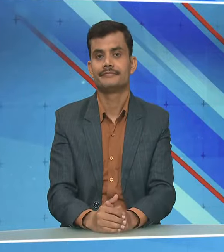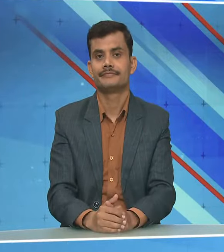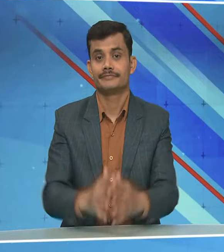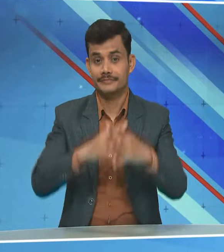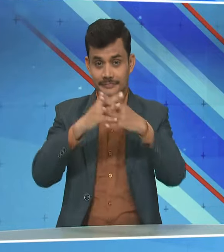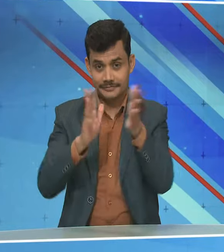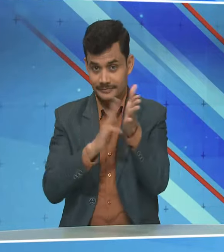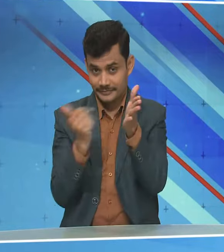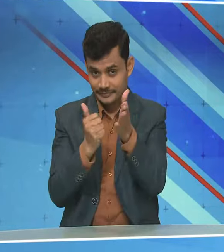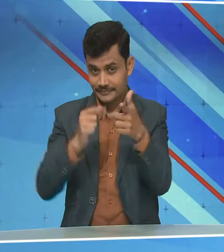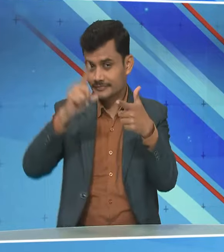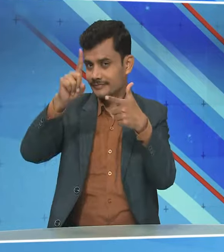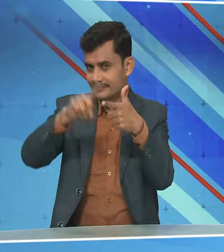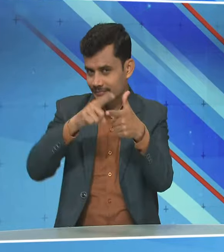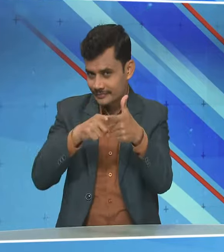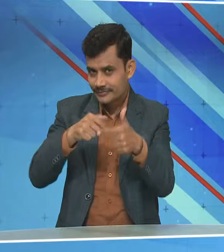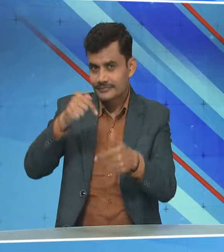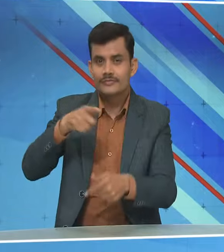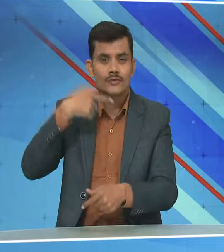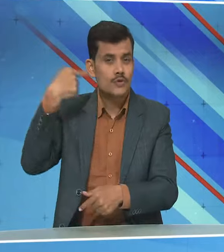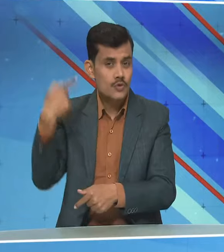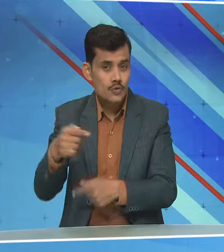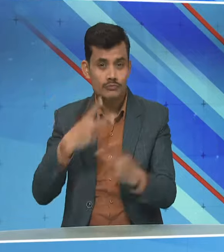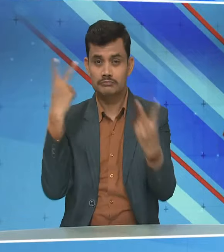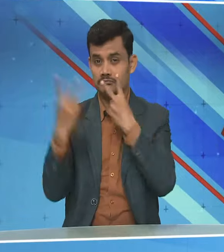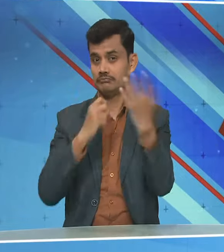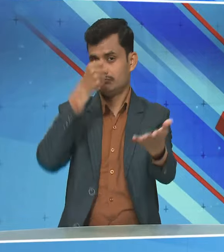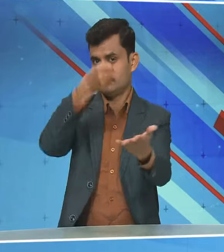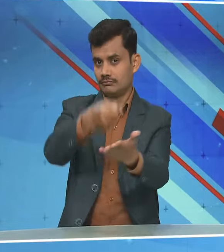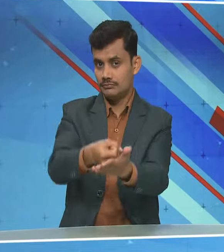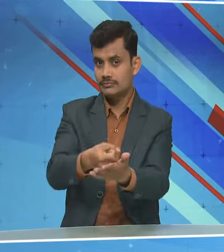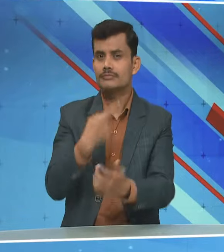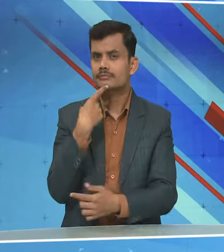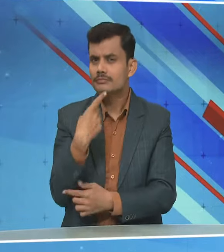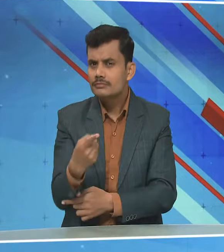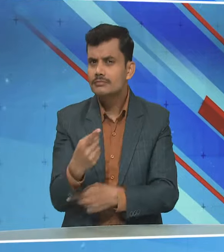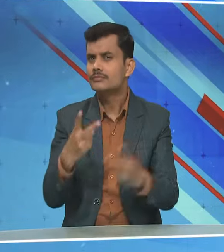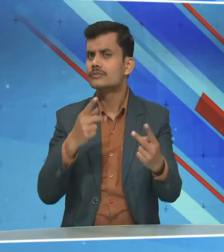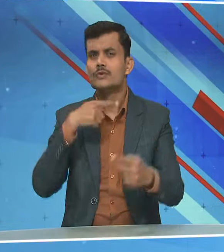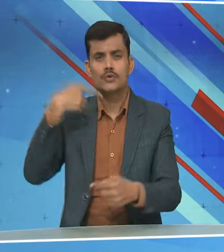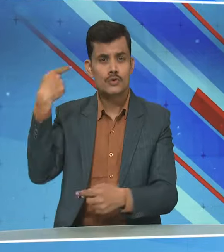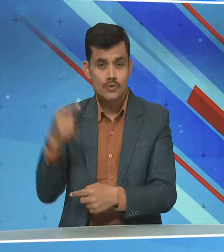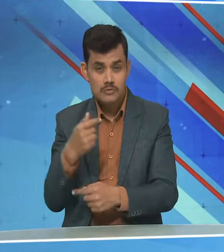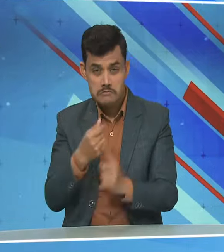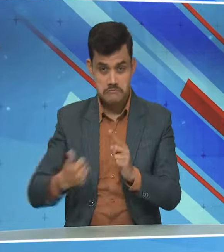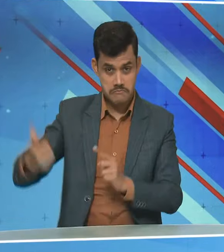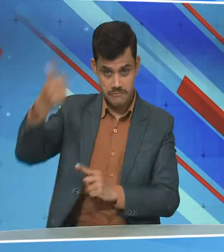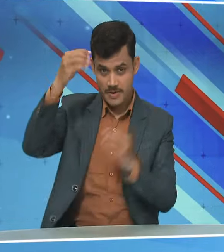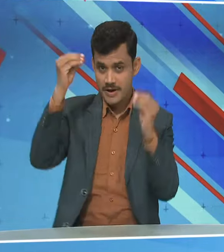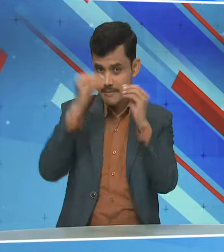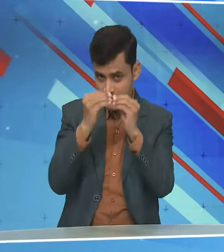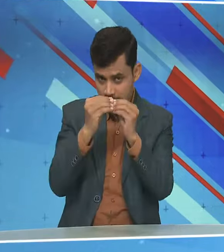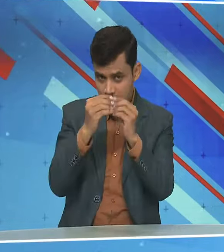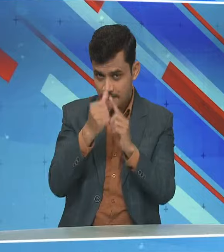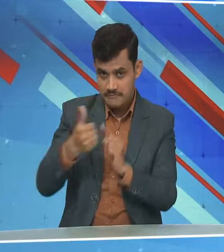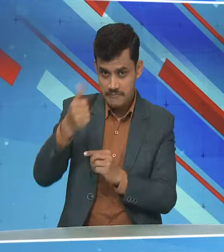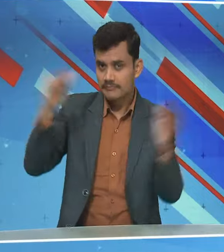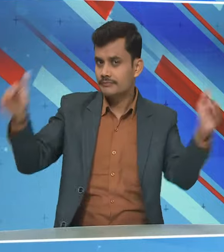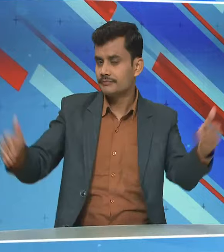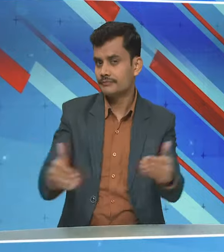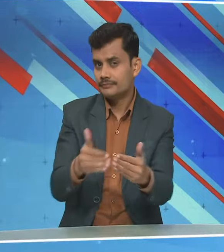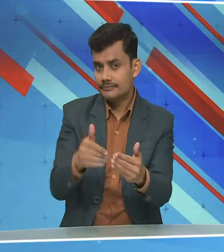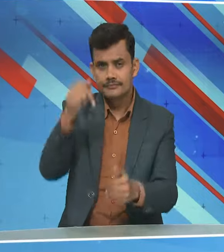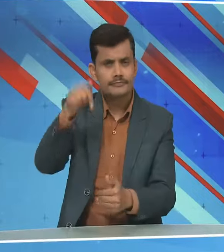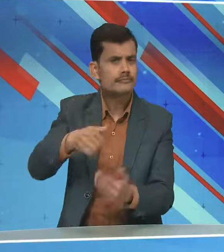विदेश मंत्री डौक्टर S. जैशंकर रूस की यात्रा पर है उन्होंने रूस के राष्टपती व्लादिमीर पुतिन के साथ मुलाकात की